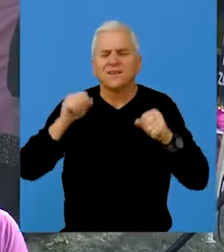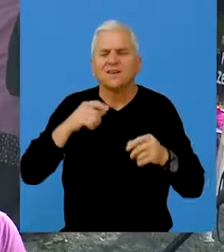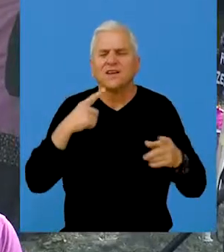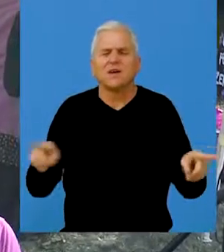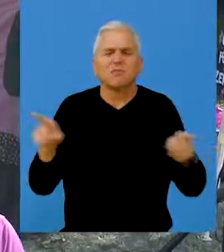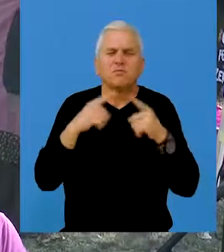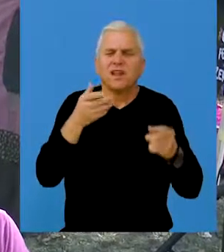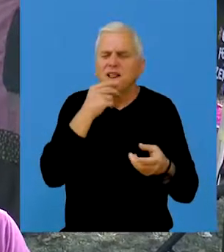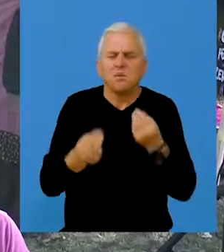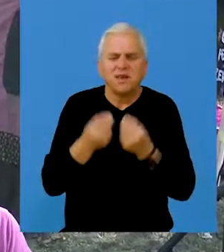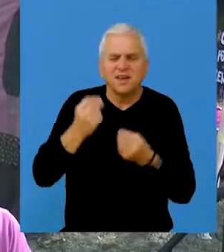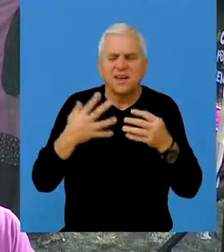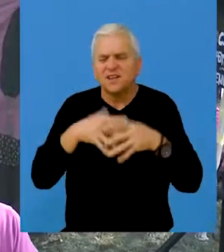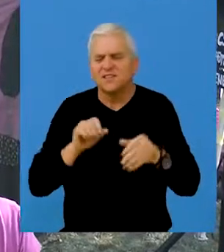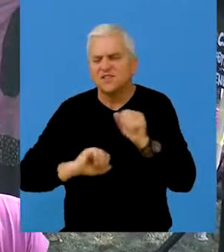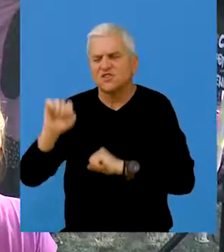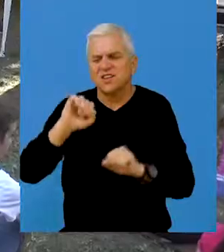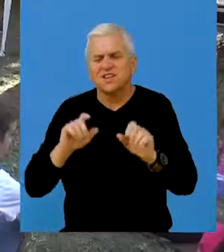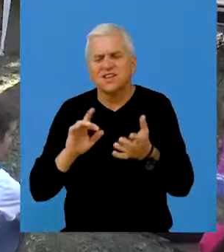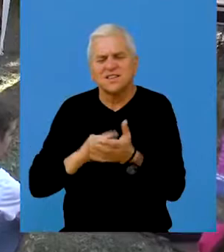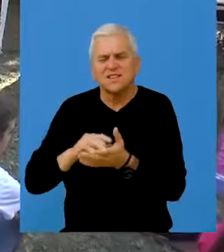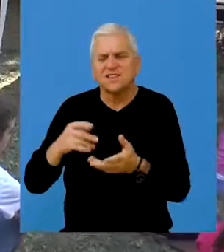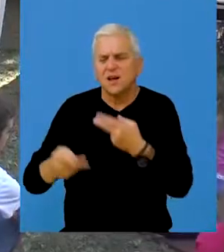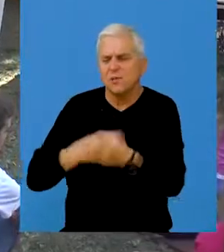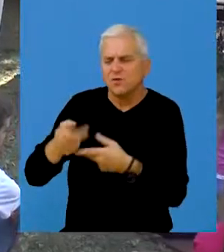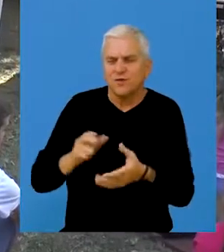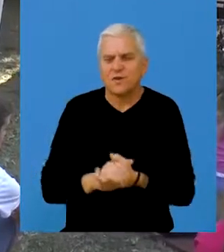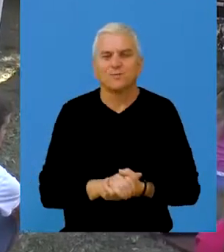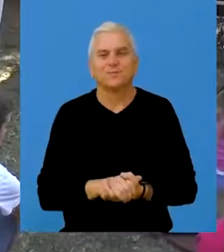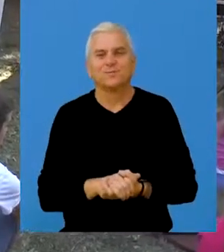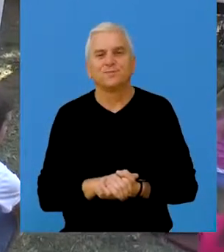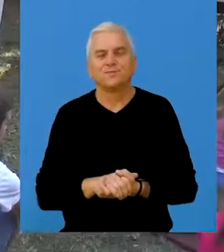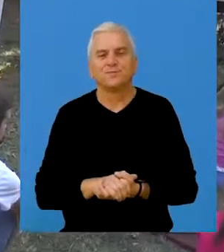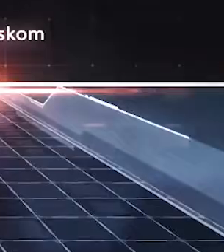koncerta, raznih radionica na temu zaštite životne sredine i reciklaže.